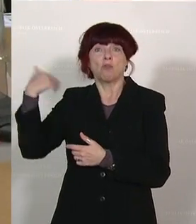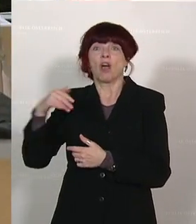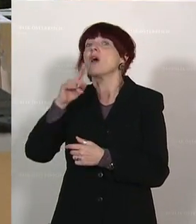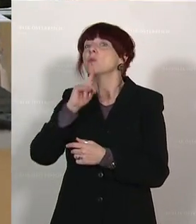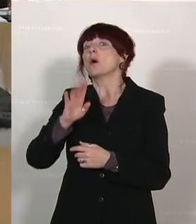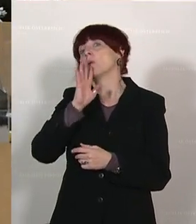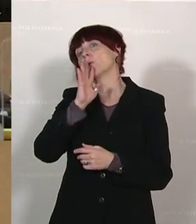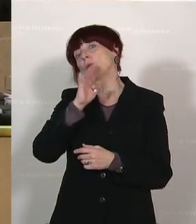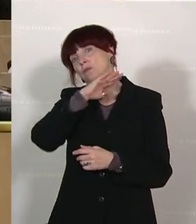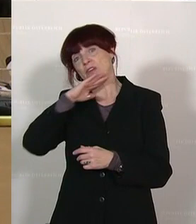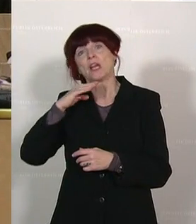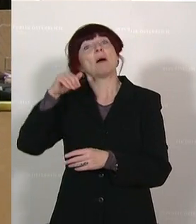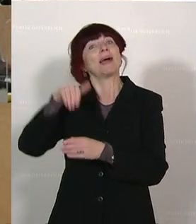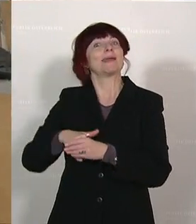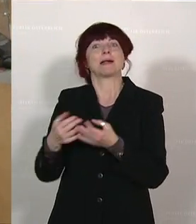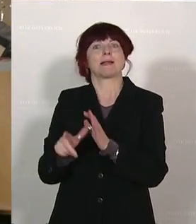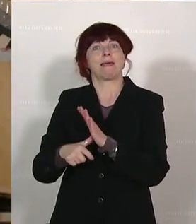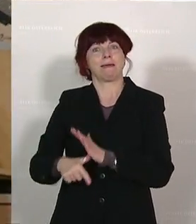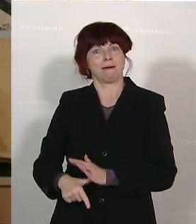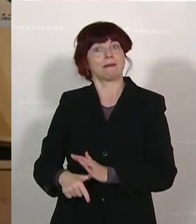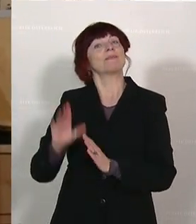Applaus